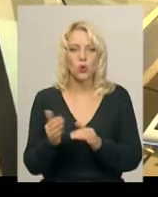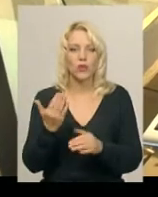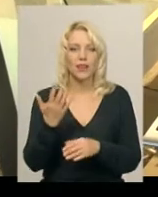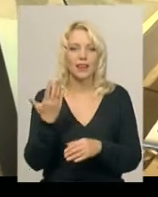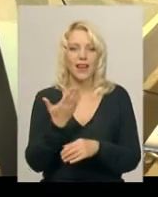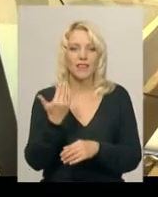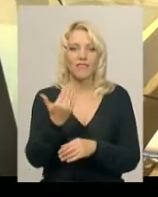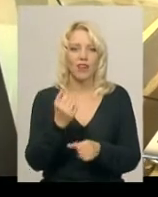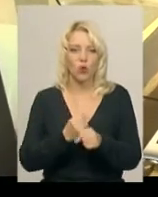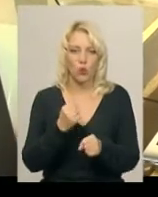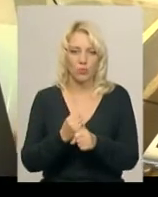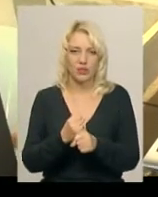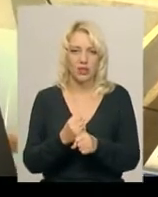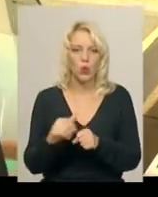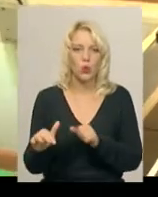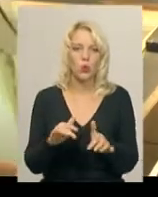який ви хочете зробити рух.